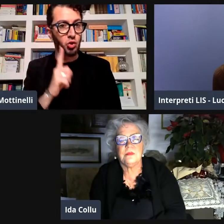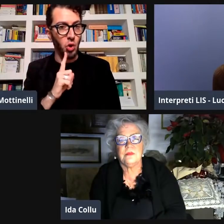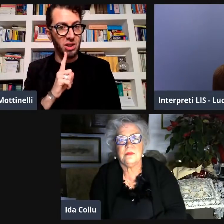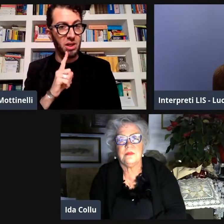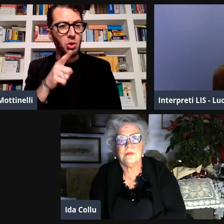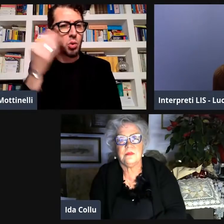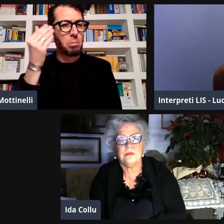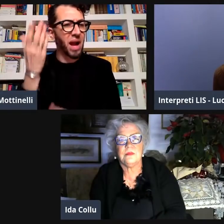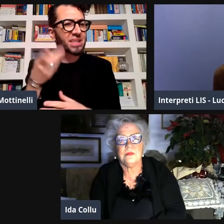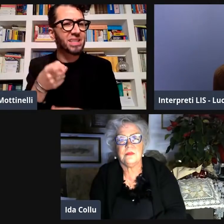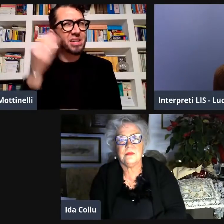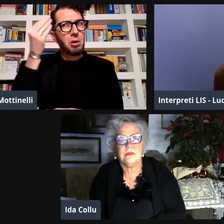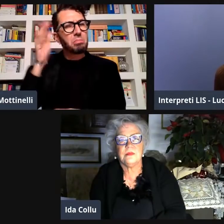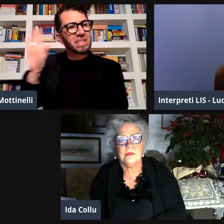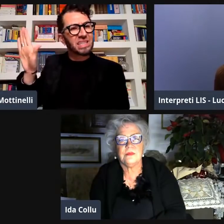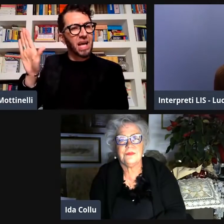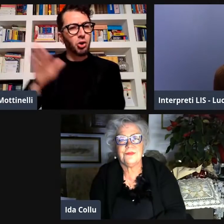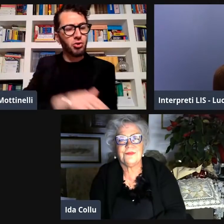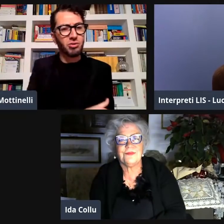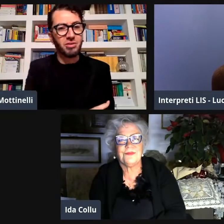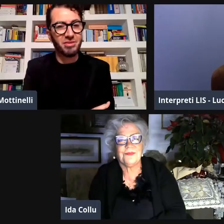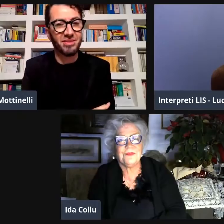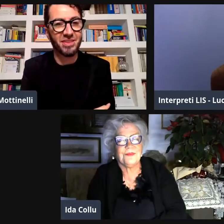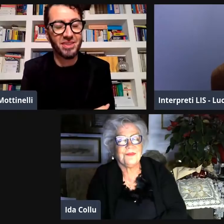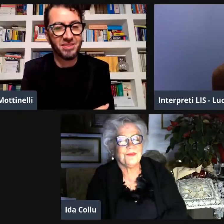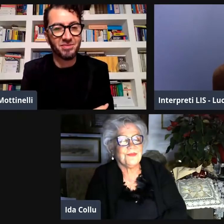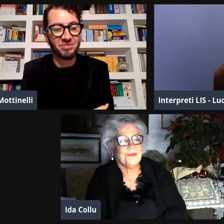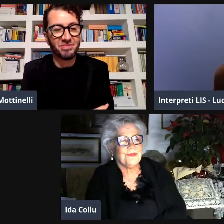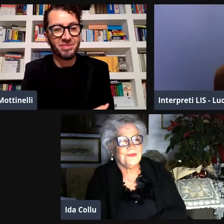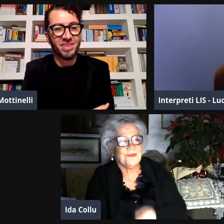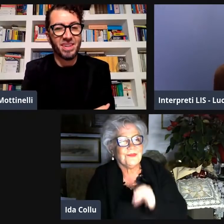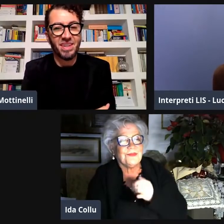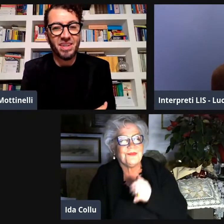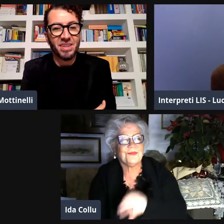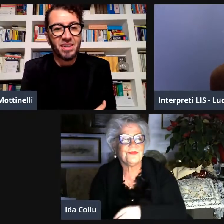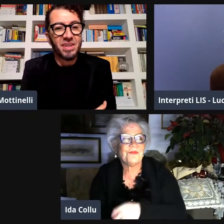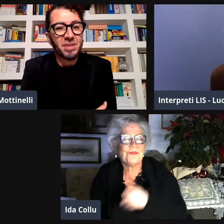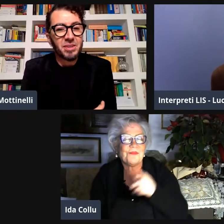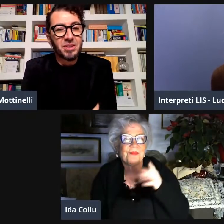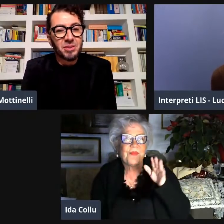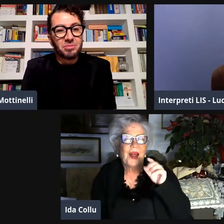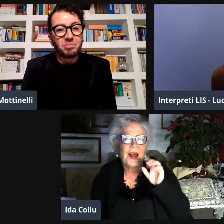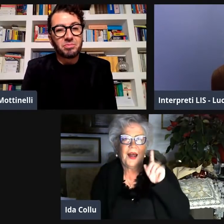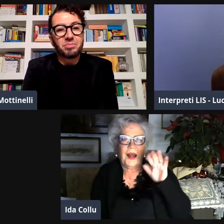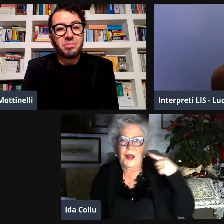che si debba lavorare con o per i sordi? Che cosa pensi di questa sua frase?